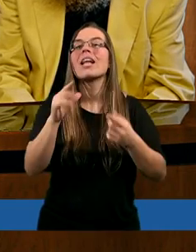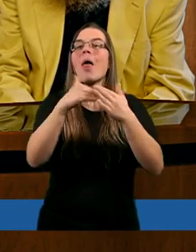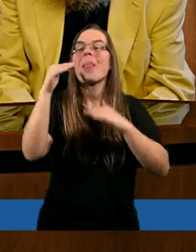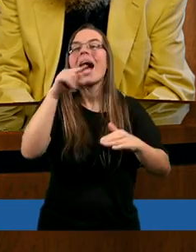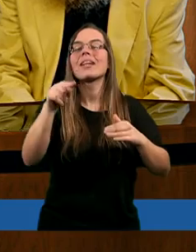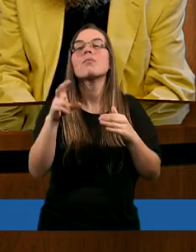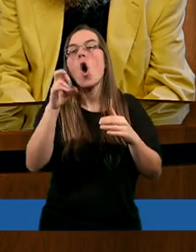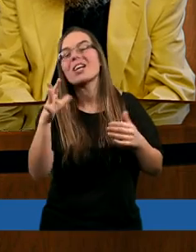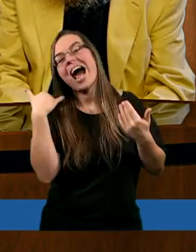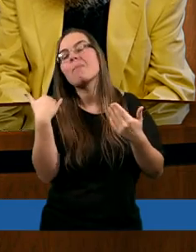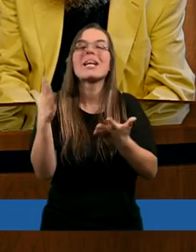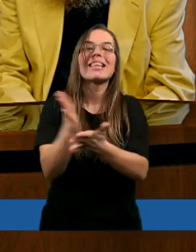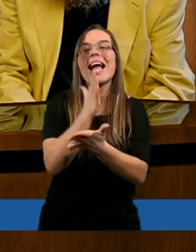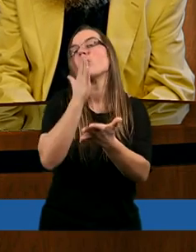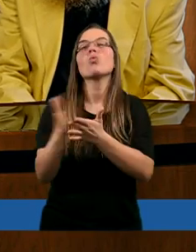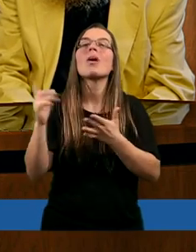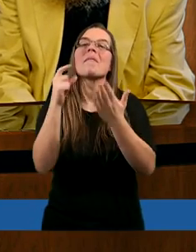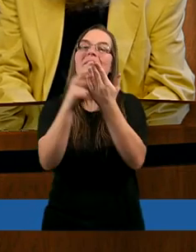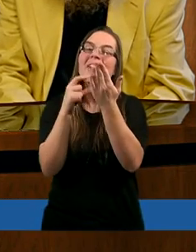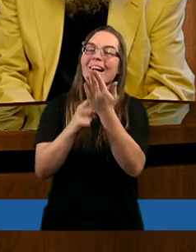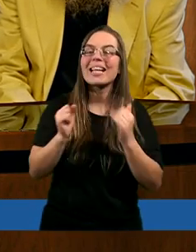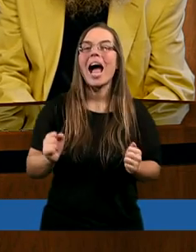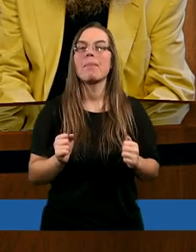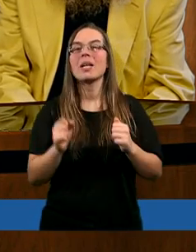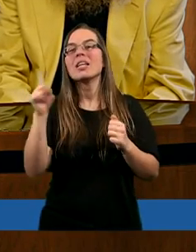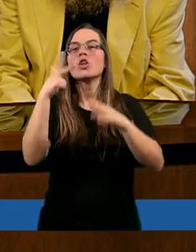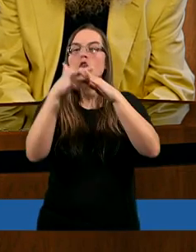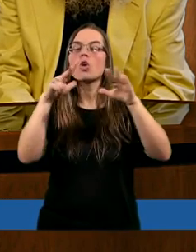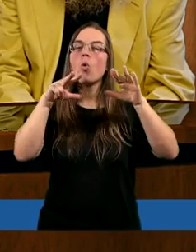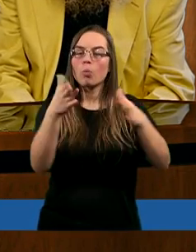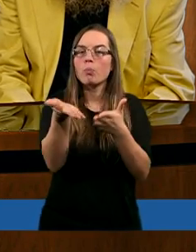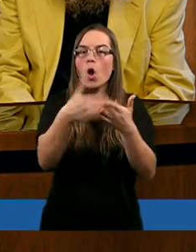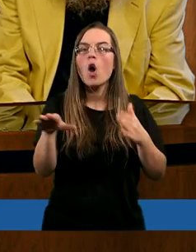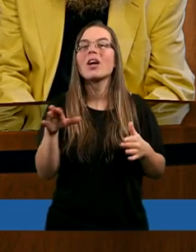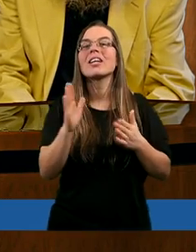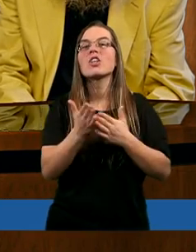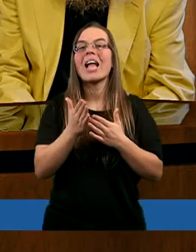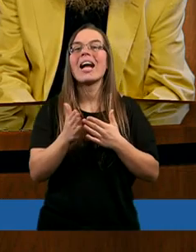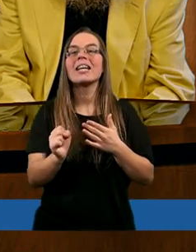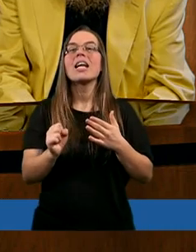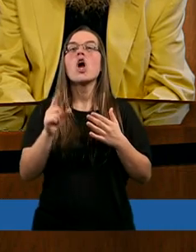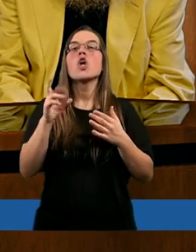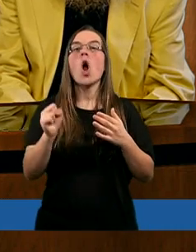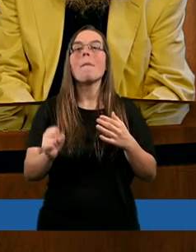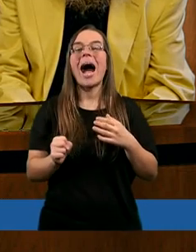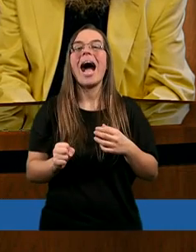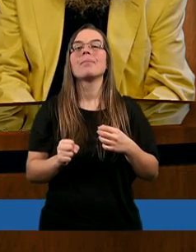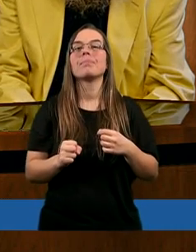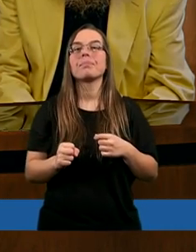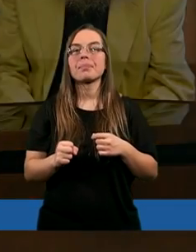chociażby nad niektórymi wersami z 38 rozdziału Księgi Hioba.